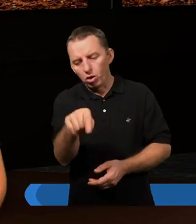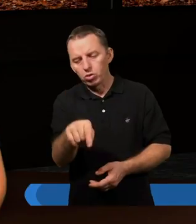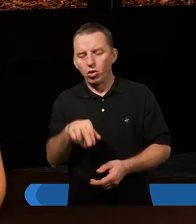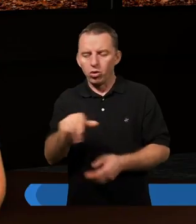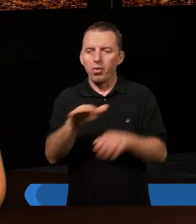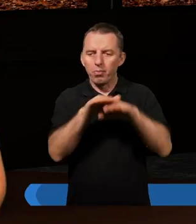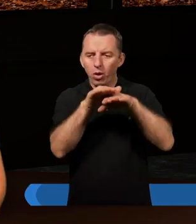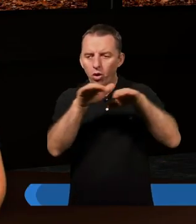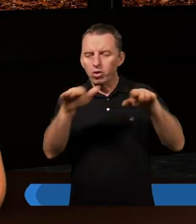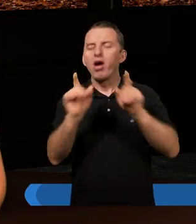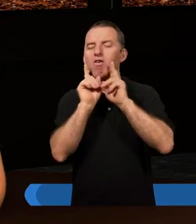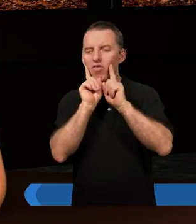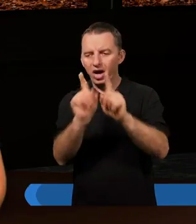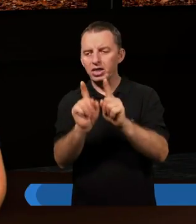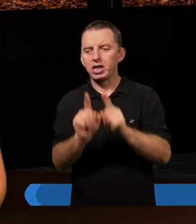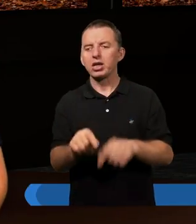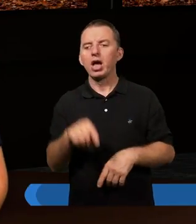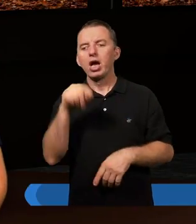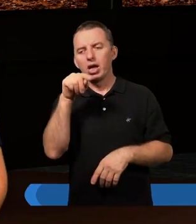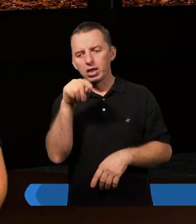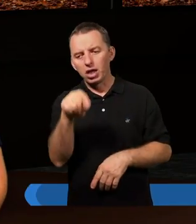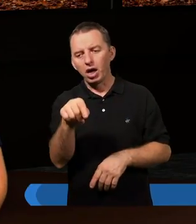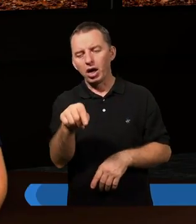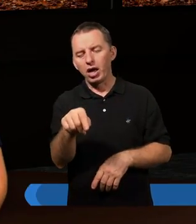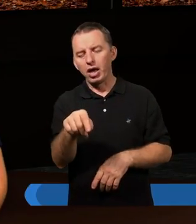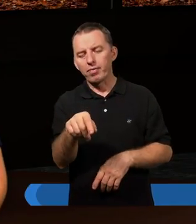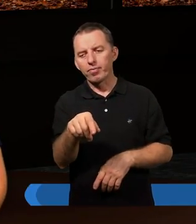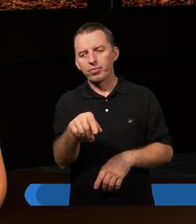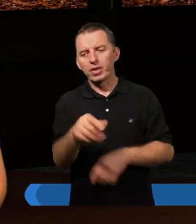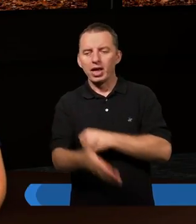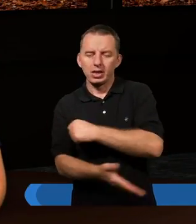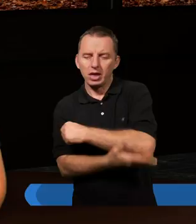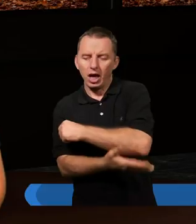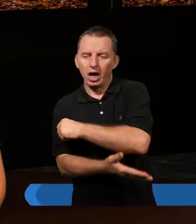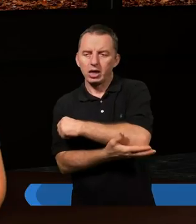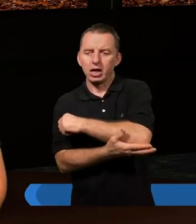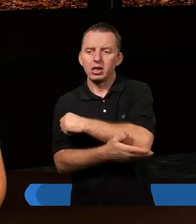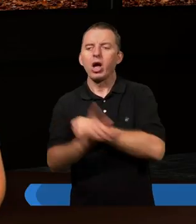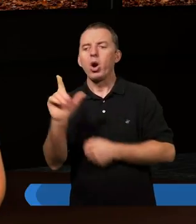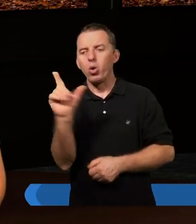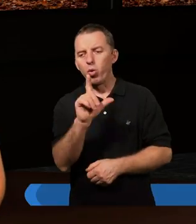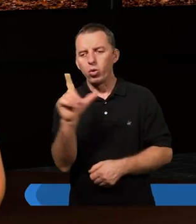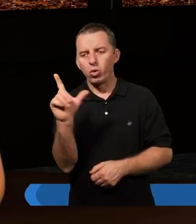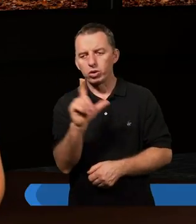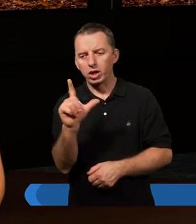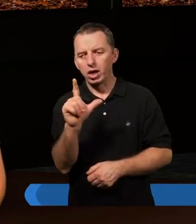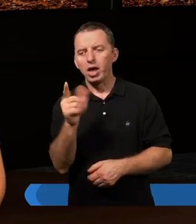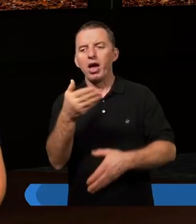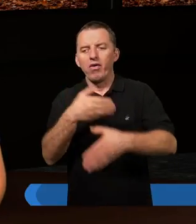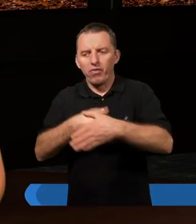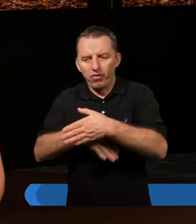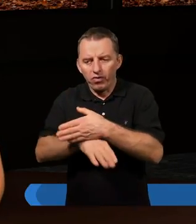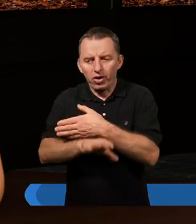poziomu, że faktycznie te zasady Lutra wyszły